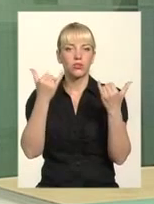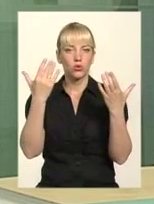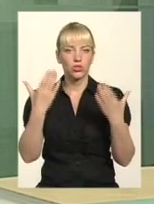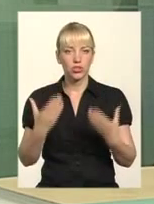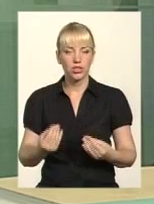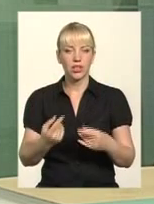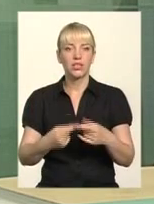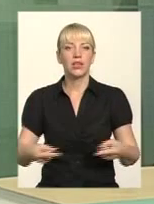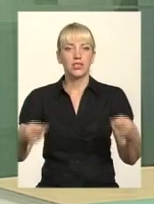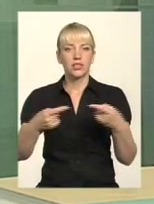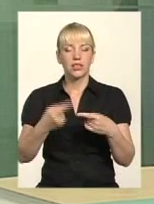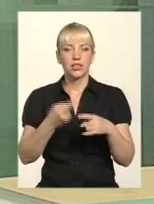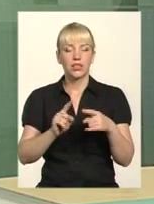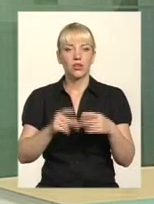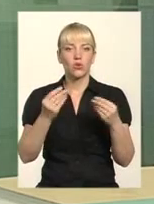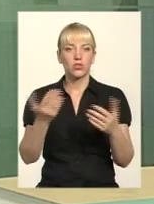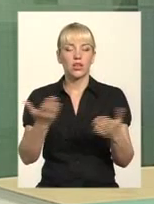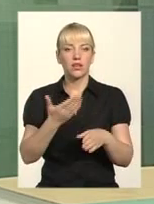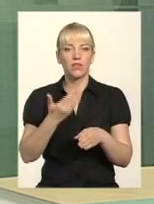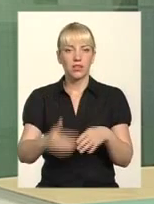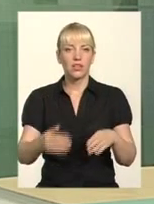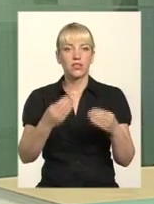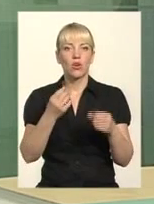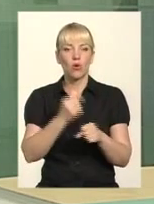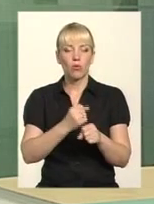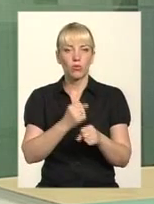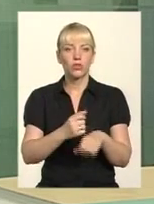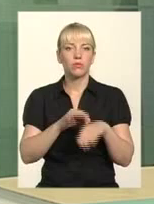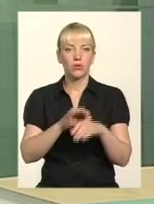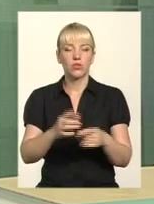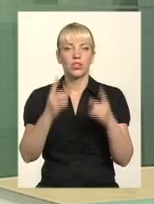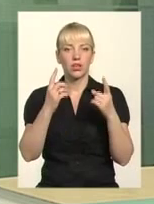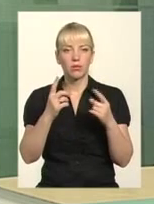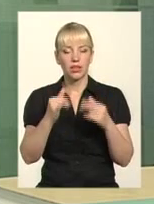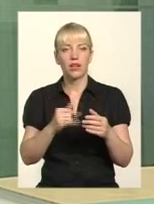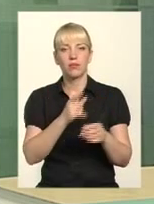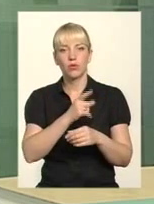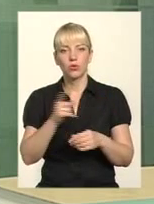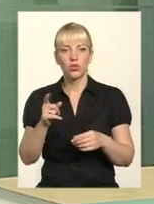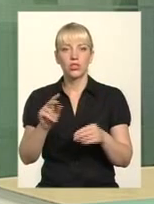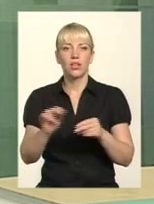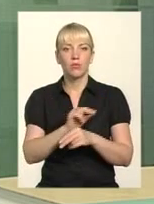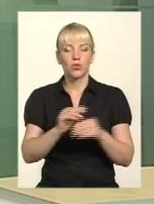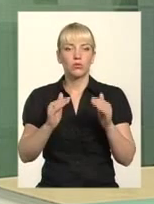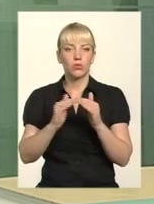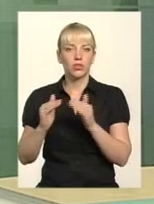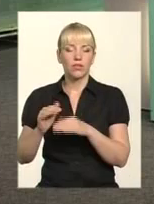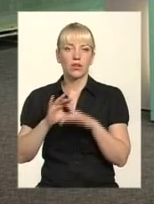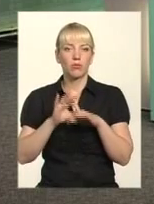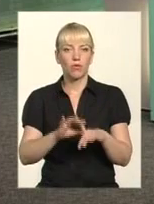згідно тих коштів, які виділяються, роботи проводяться. І капітальний, і поточний ремонт будинків проводиться.